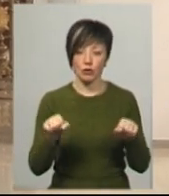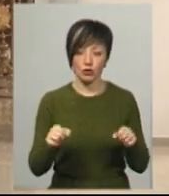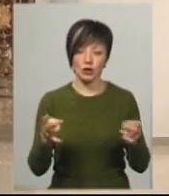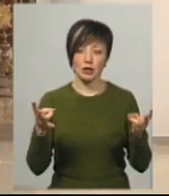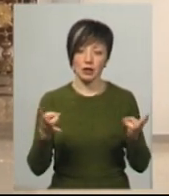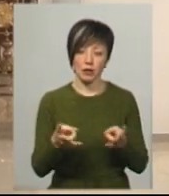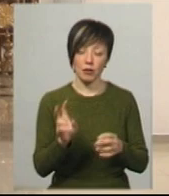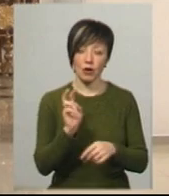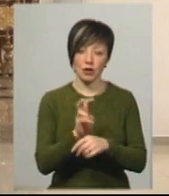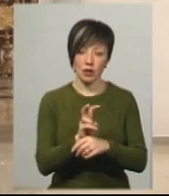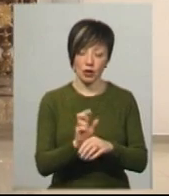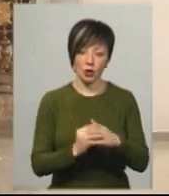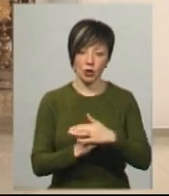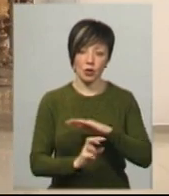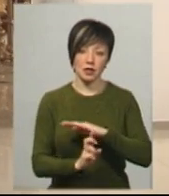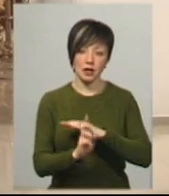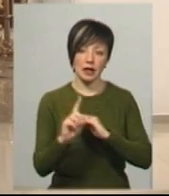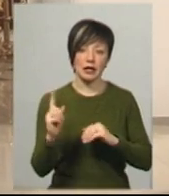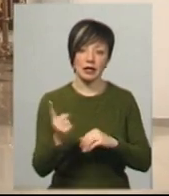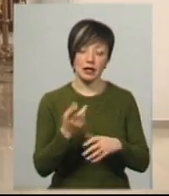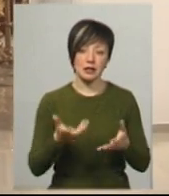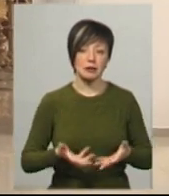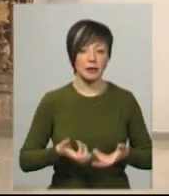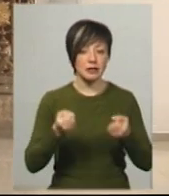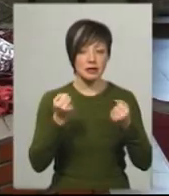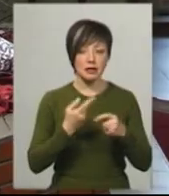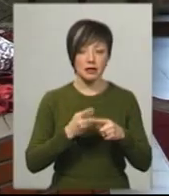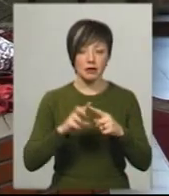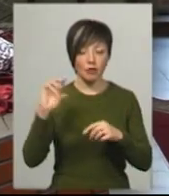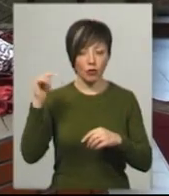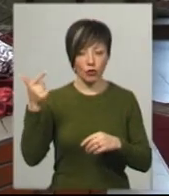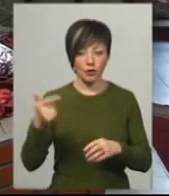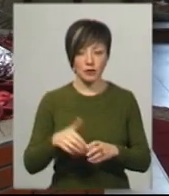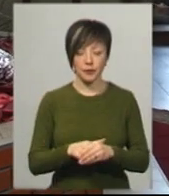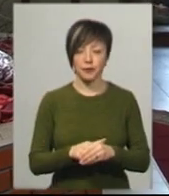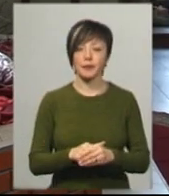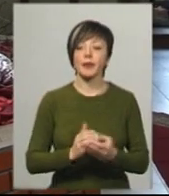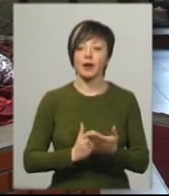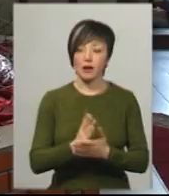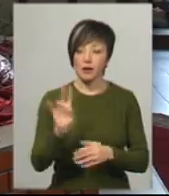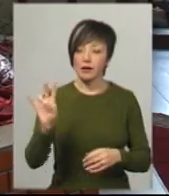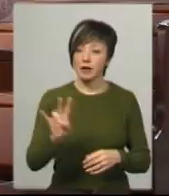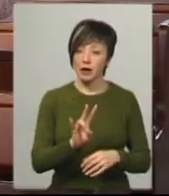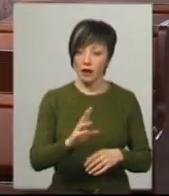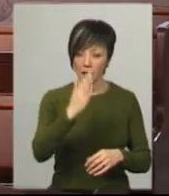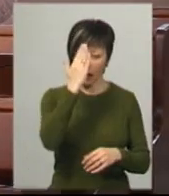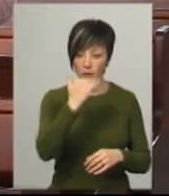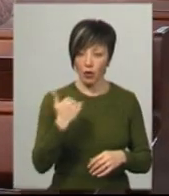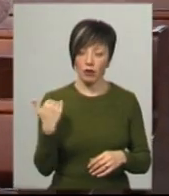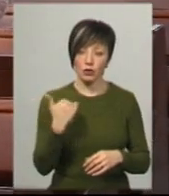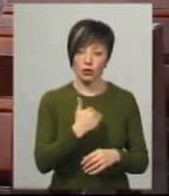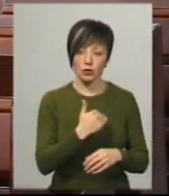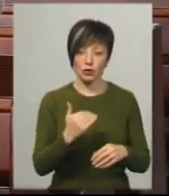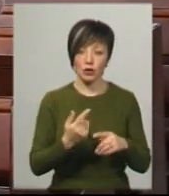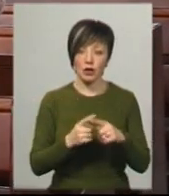треба ходити до церкви, бо єдине спасіння – це в Бозі. Відправляють служби Божі і в римокатолицькому костелі Христа